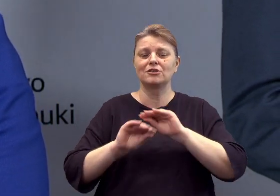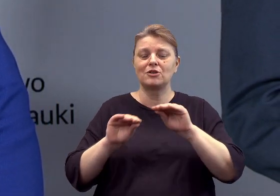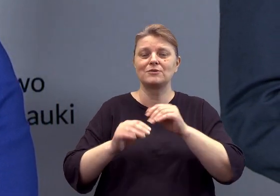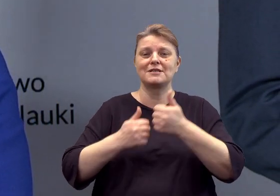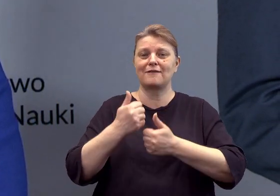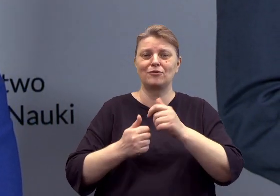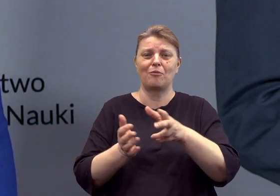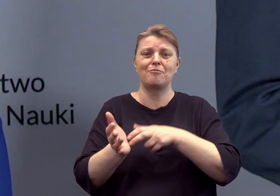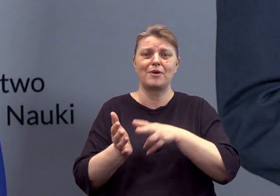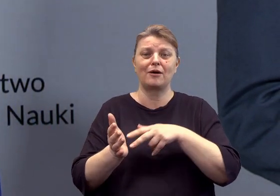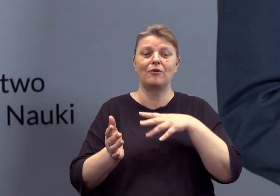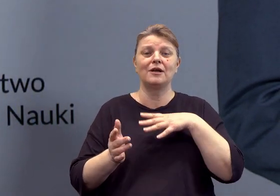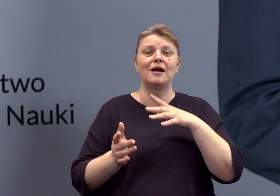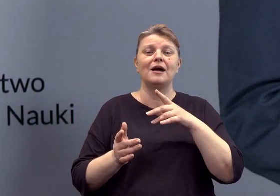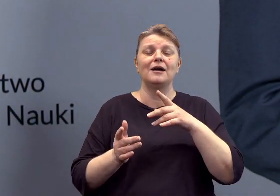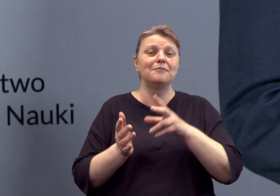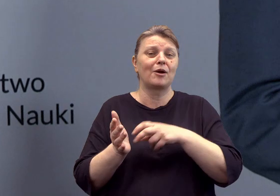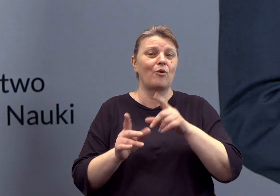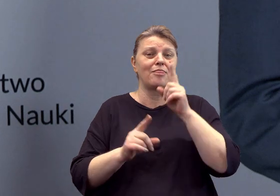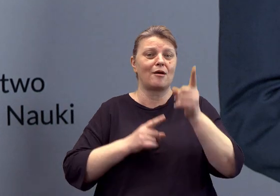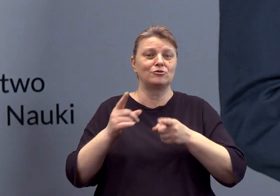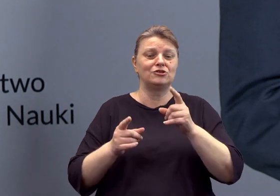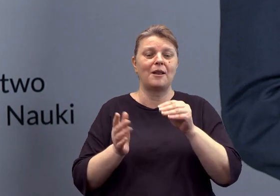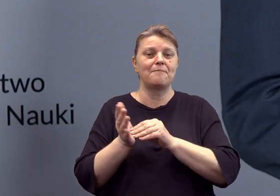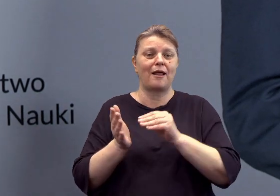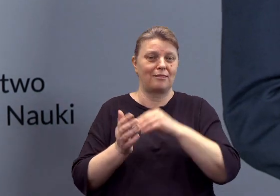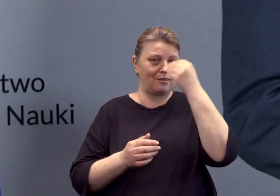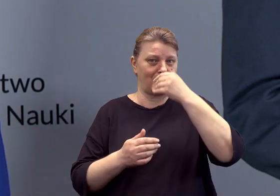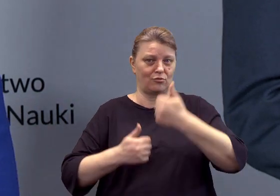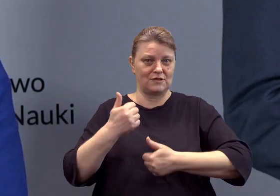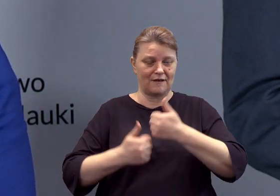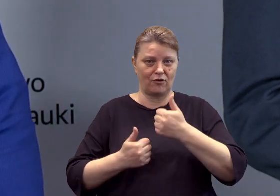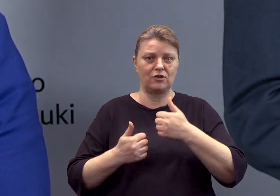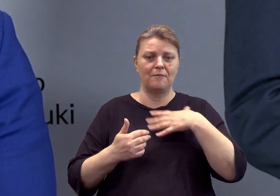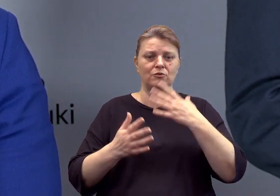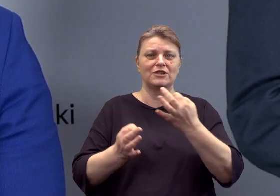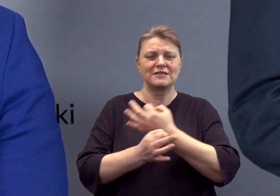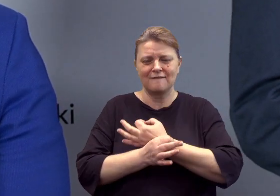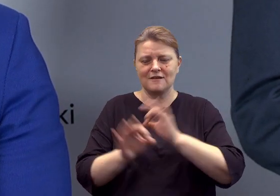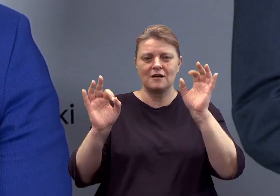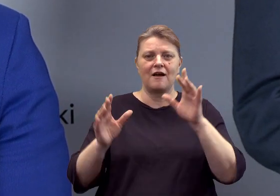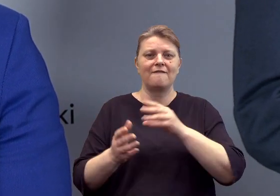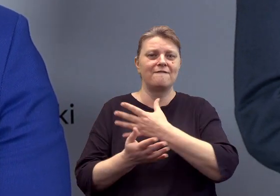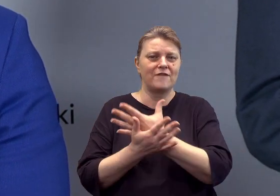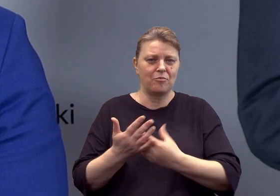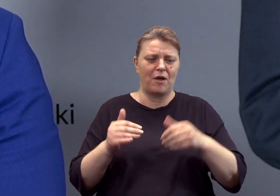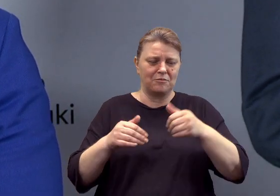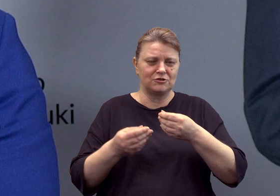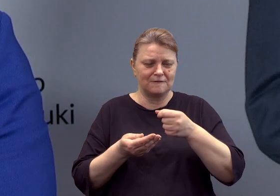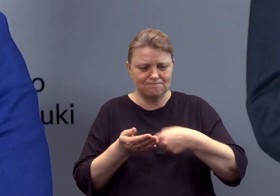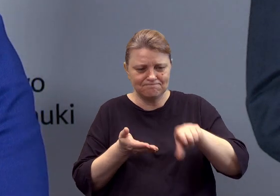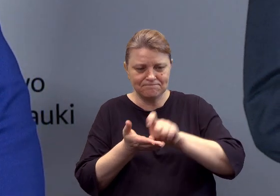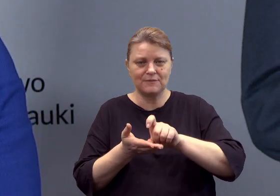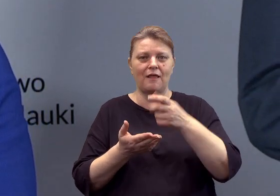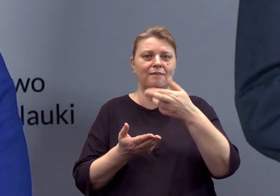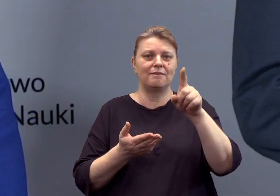szczególnie nauczycieli praktycznej nauki zawodu. Przypomnę, że te kwestie rozwiązaliśmy uwalniając już wynagrodzenia. One mogą być wyższe niż wynika